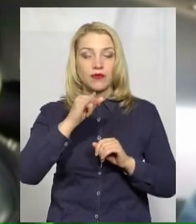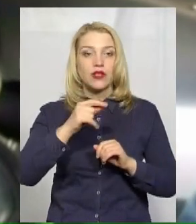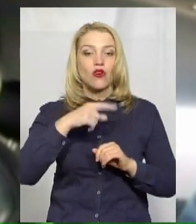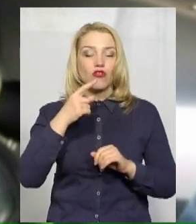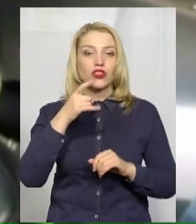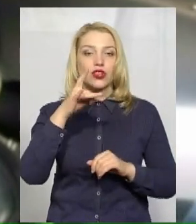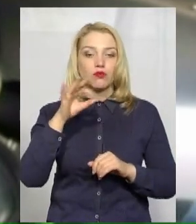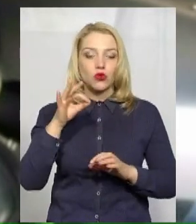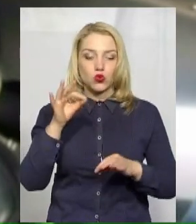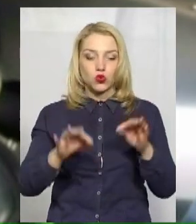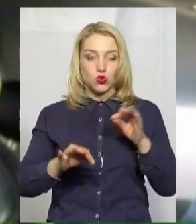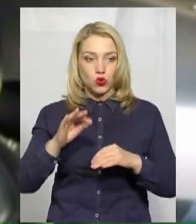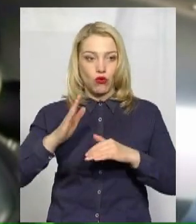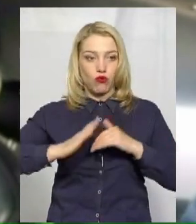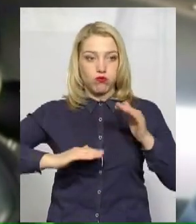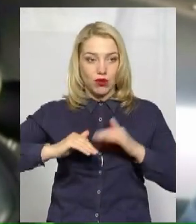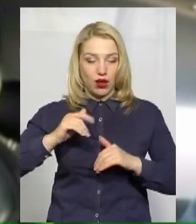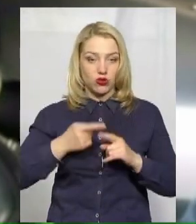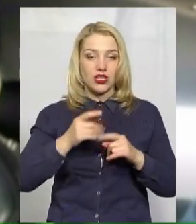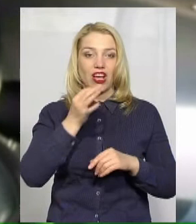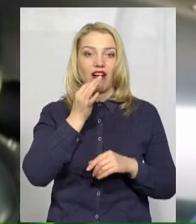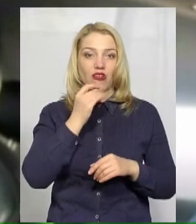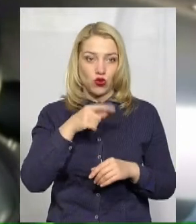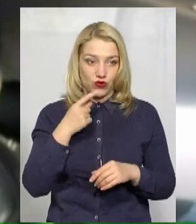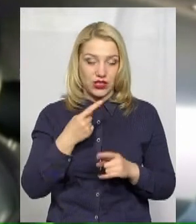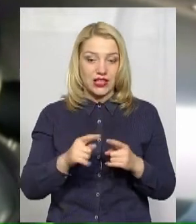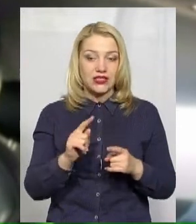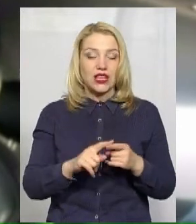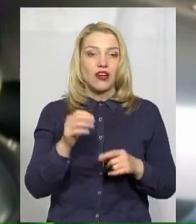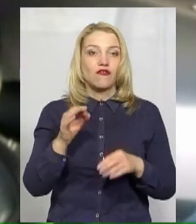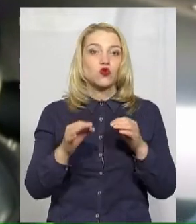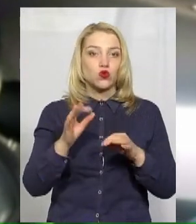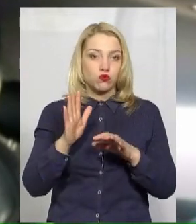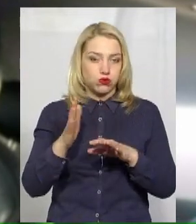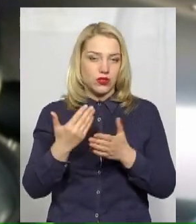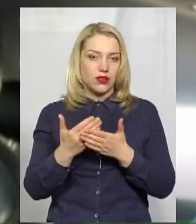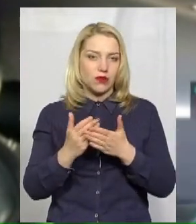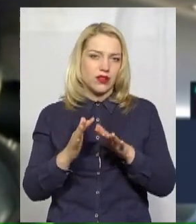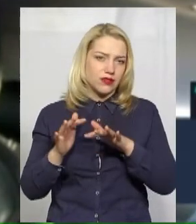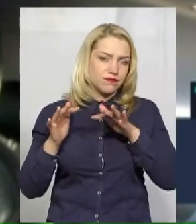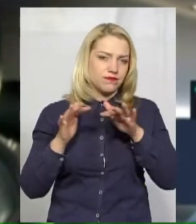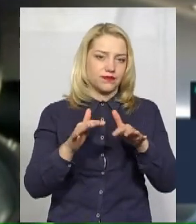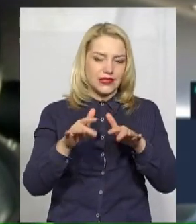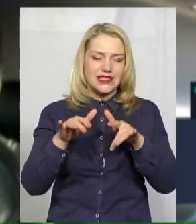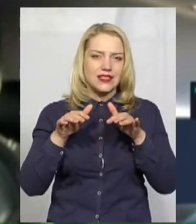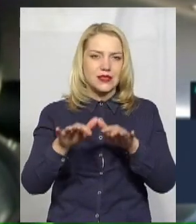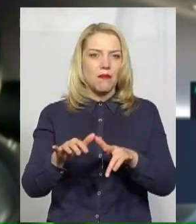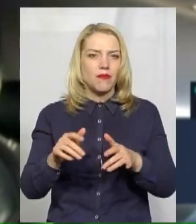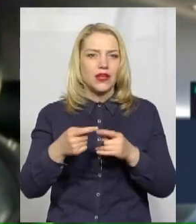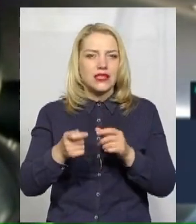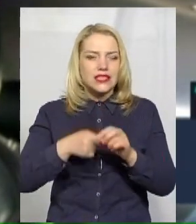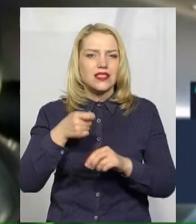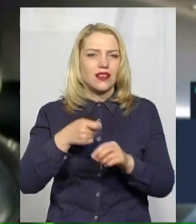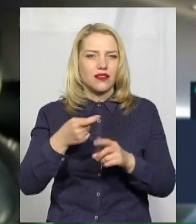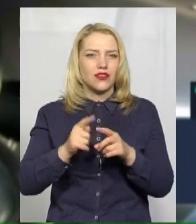зарану, перед часом. Вона з'явиться, ці справи почнуть доходити до судів масово через тиждень, через два. І можна буде висновки робити. Але